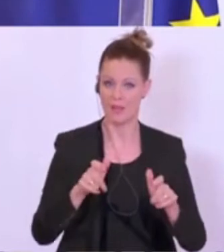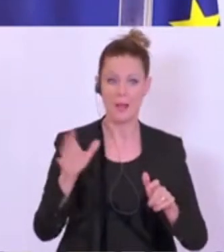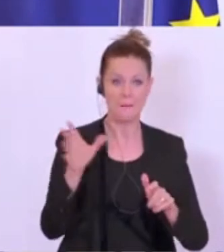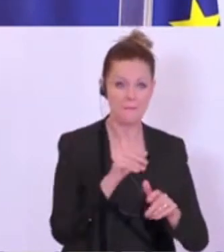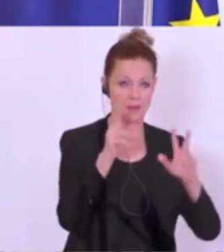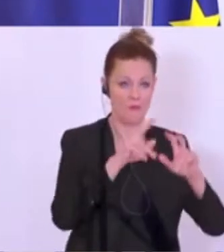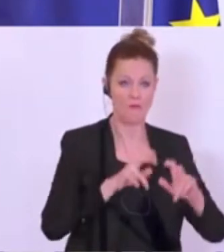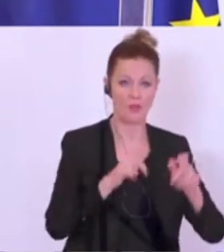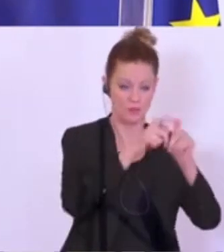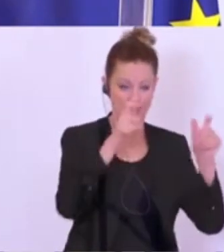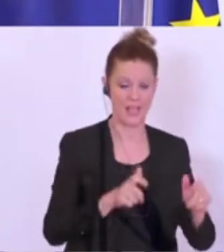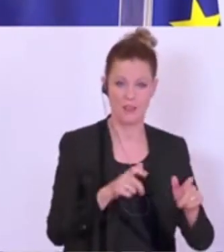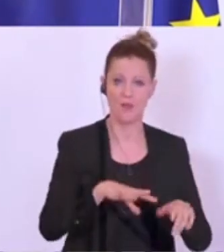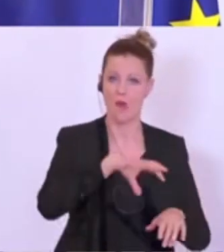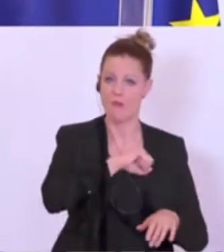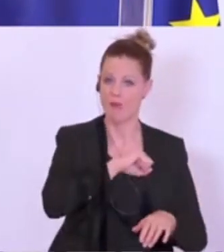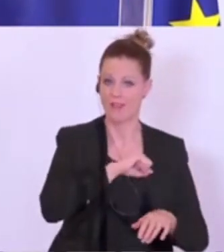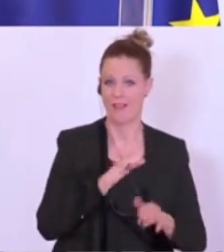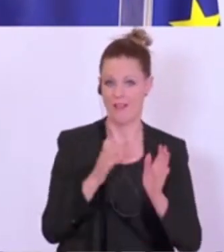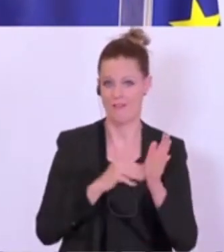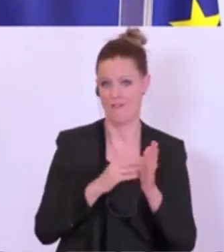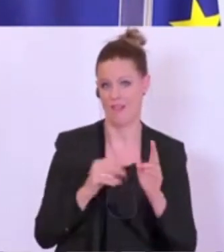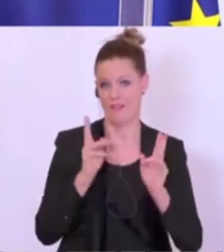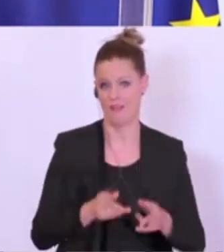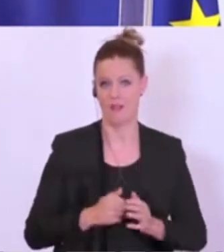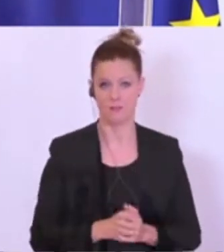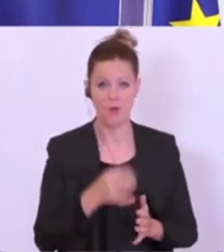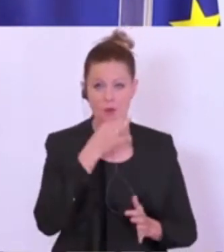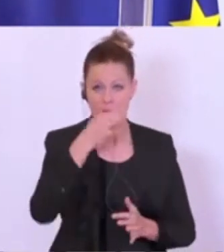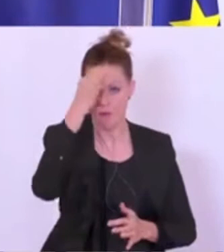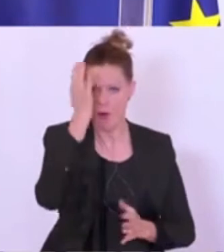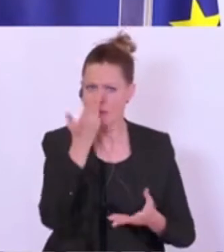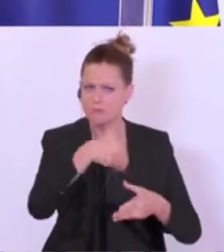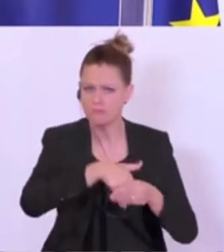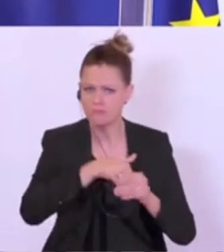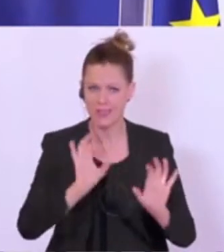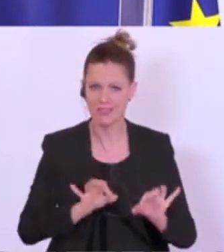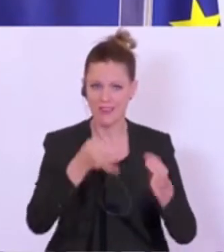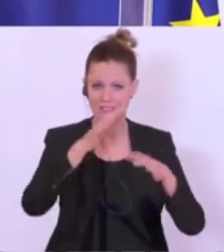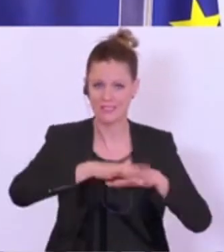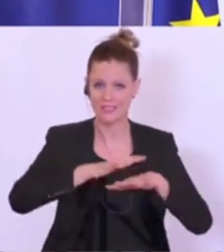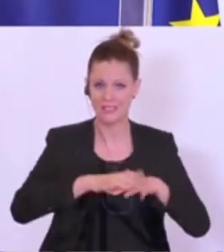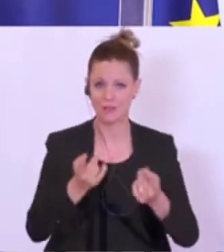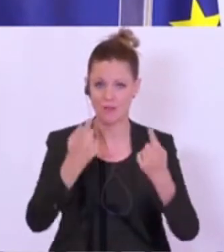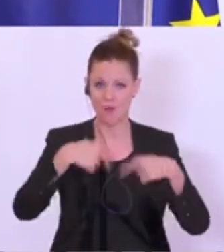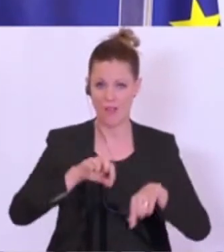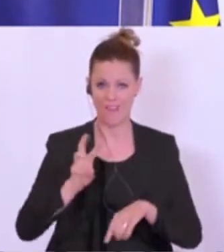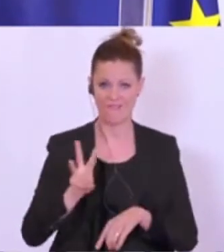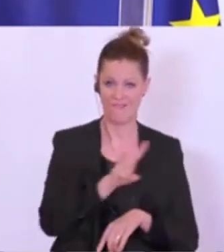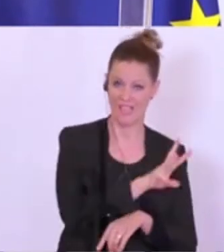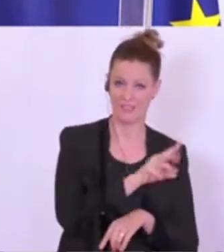Forschungseinrichtungen die Vorteile ausspielen. Vorbild dafür ist ein Qualifizierungsnetz aus dem Westen,